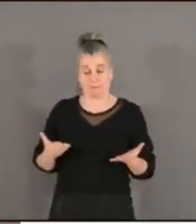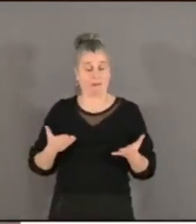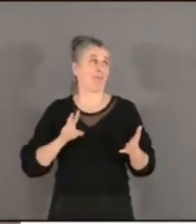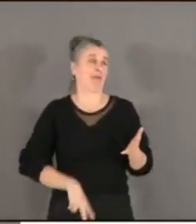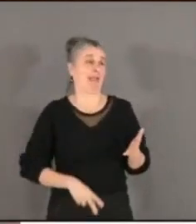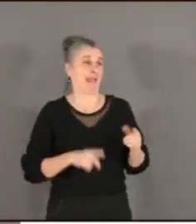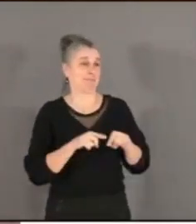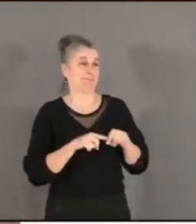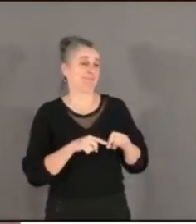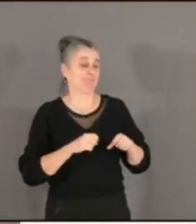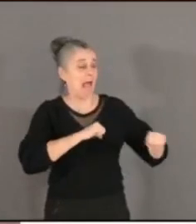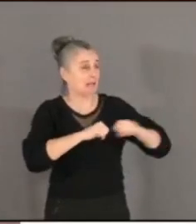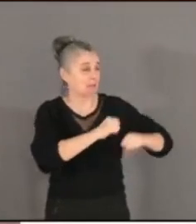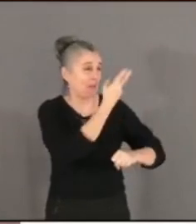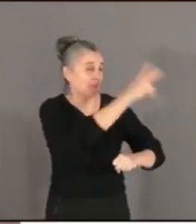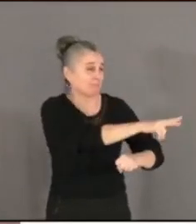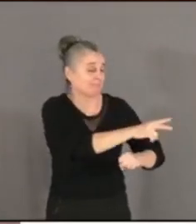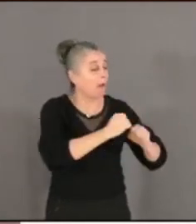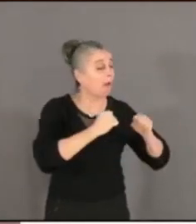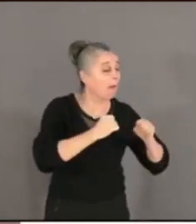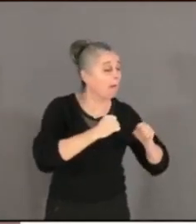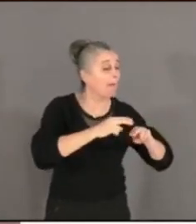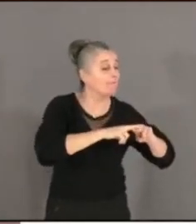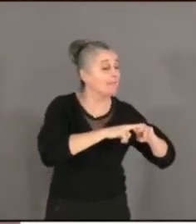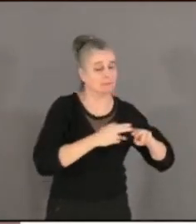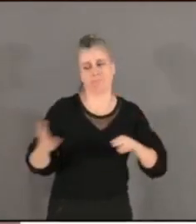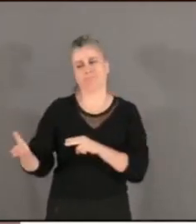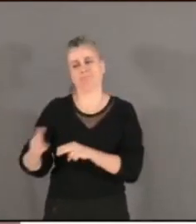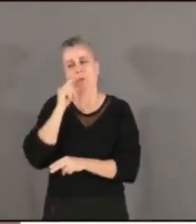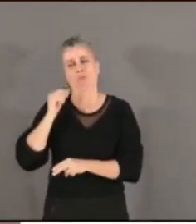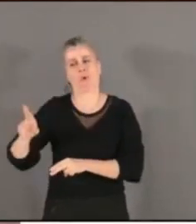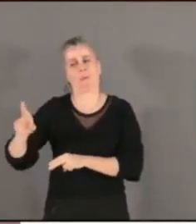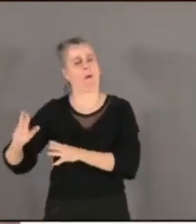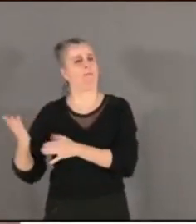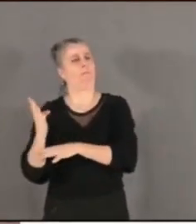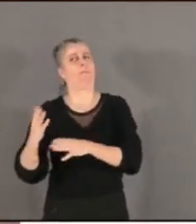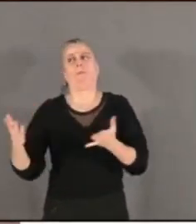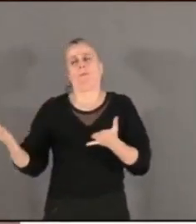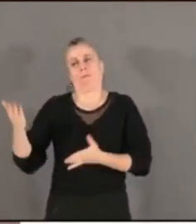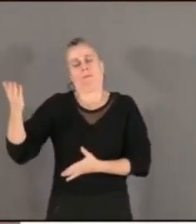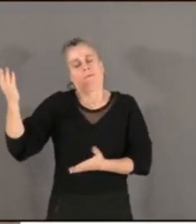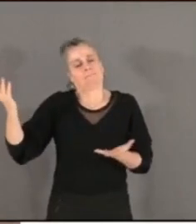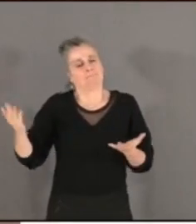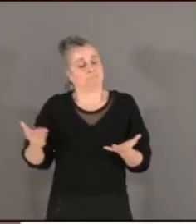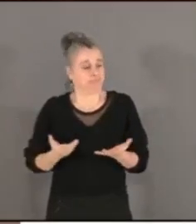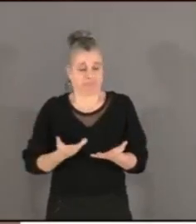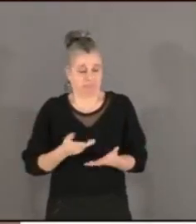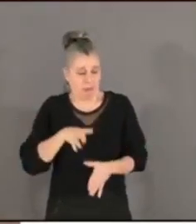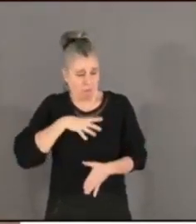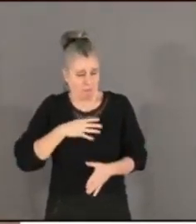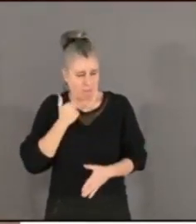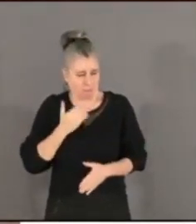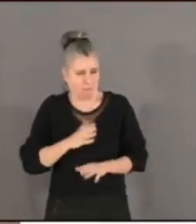votre action ? Vraiment, M. Robin, qui n'a pas besoin d'avocat, il n'a pas à se défendre, il a parfaitement